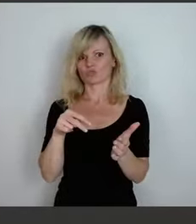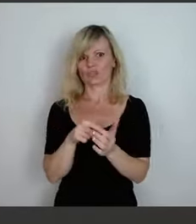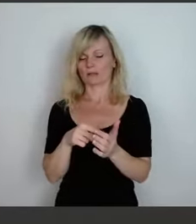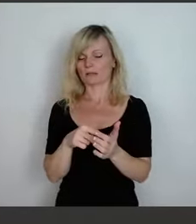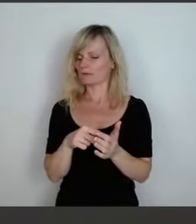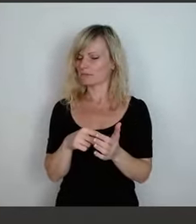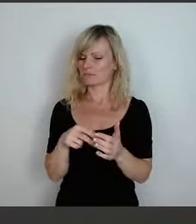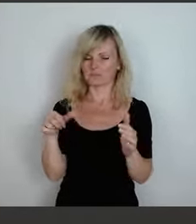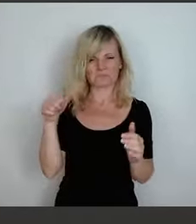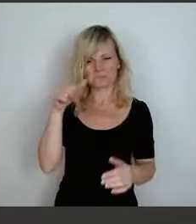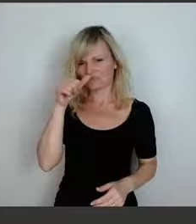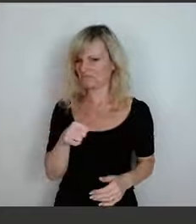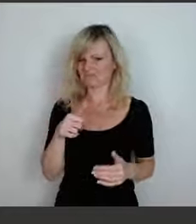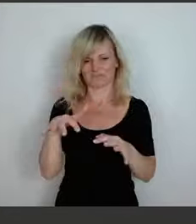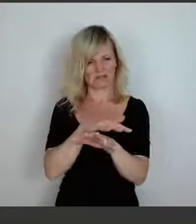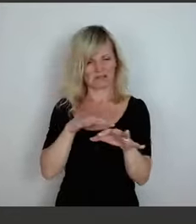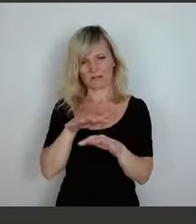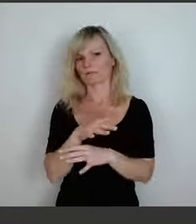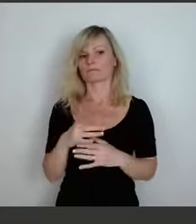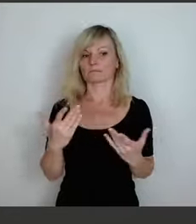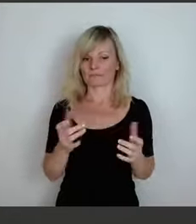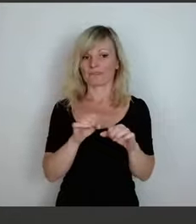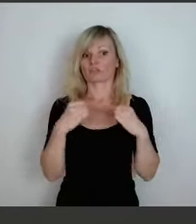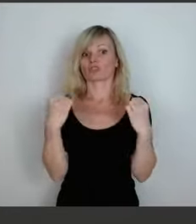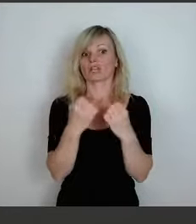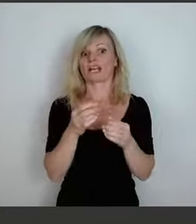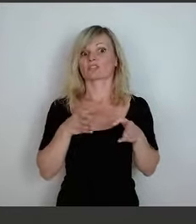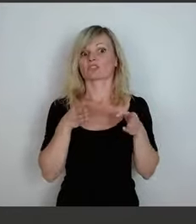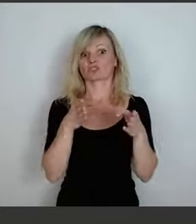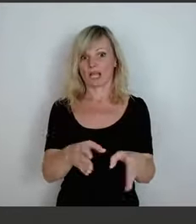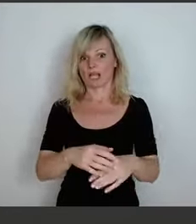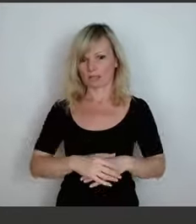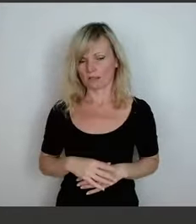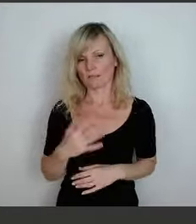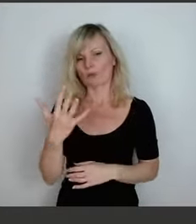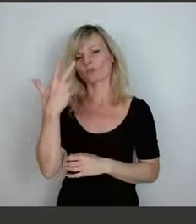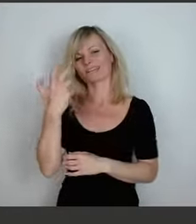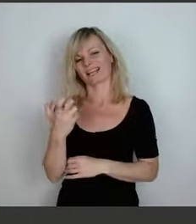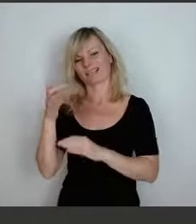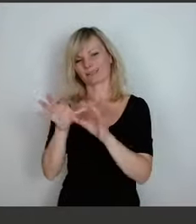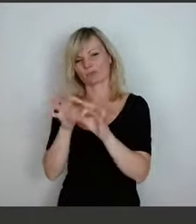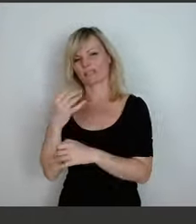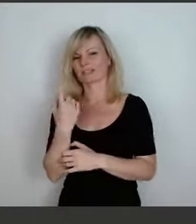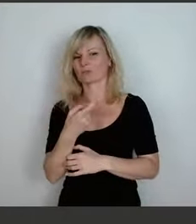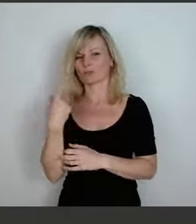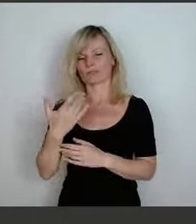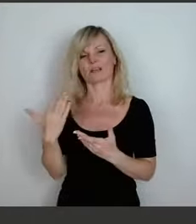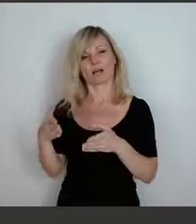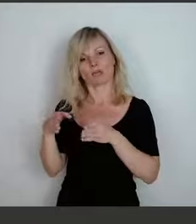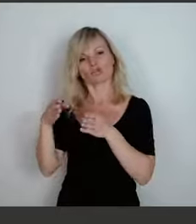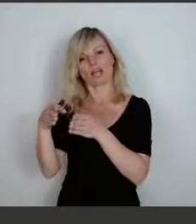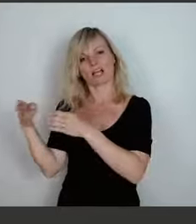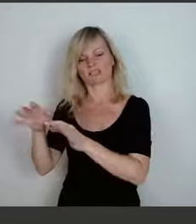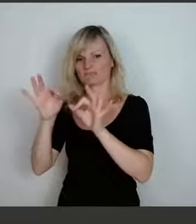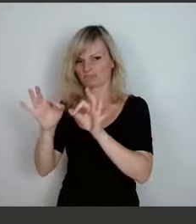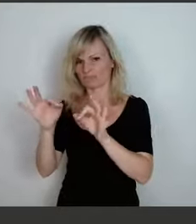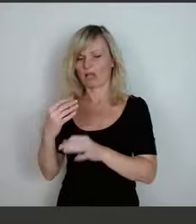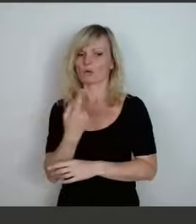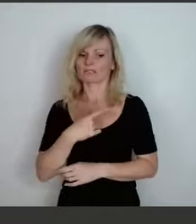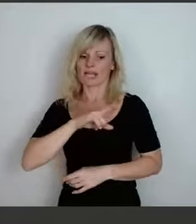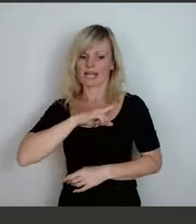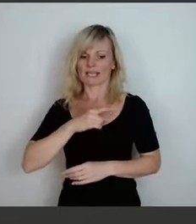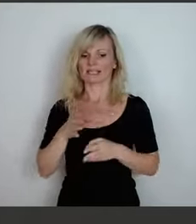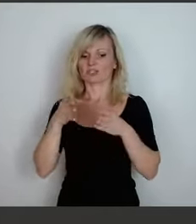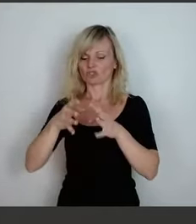Prozent der Kreisstraßen sind in einem hervorragenden Zustand, weil wir in den letzten Jahren auf unserem eigenen Straßennetz immer versucht haben, etwas zu